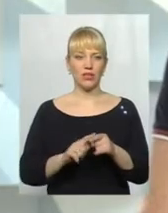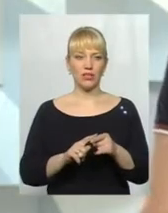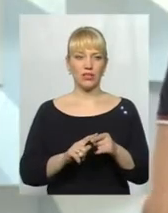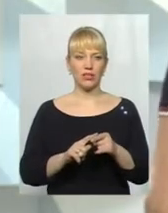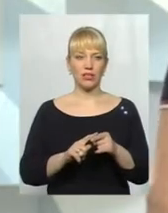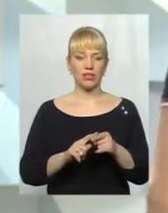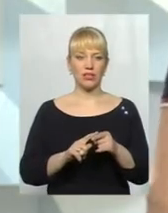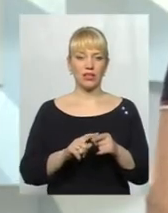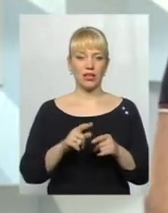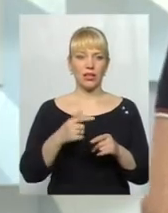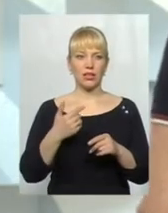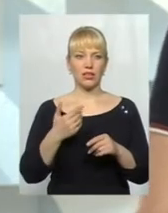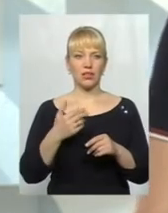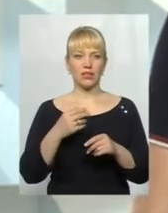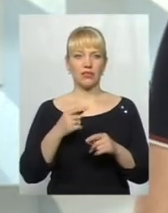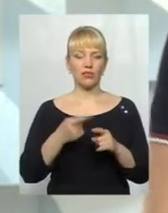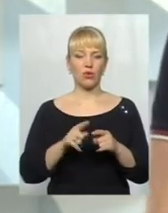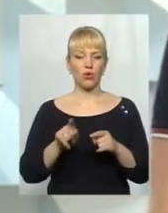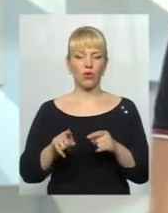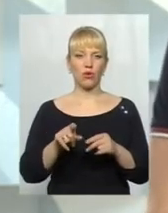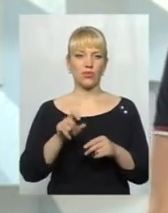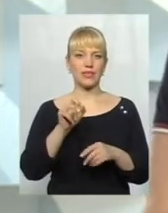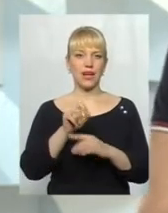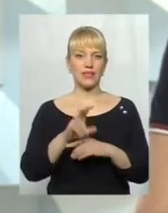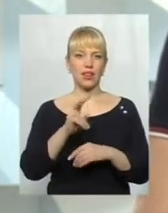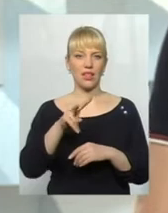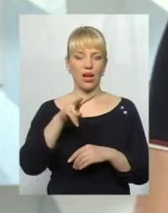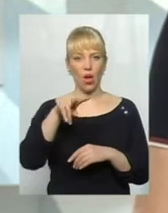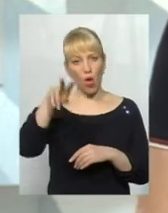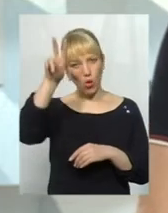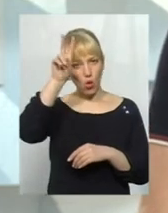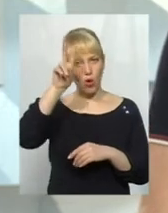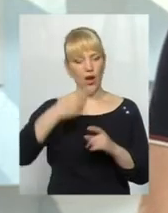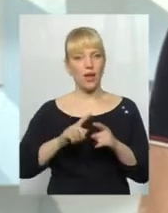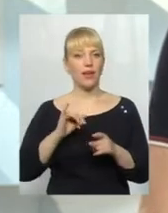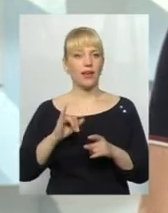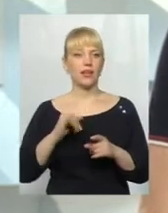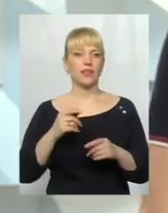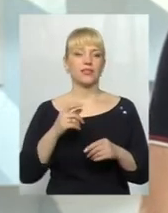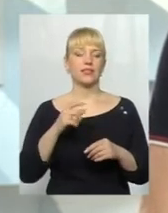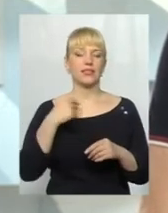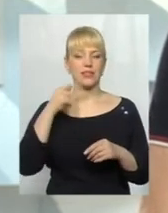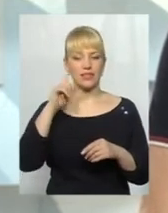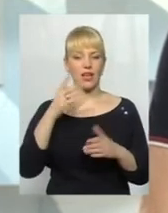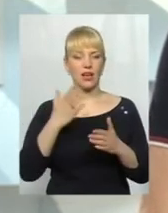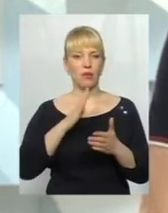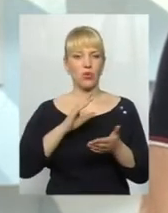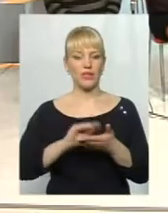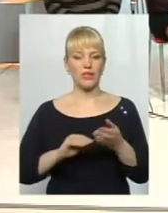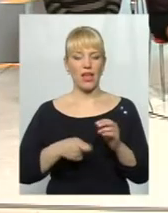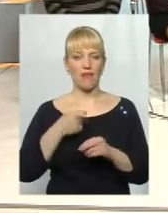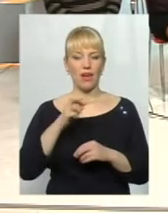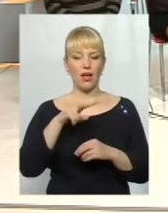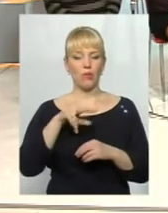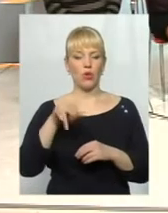розіграли в темно, лоха. Завдання є і було одне. Оскільки я знаю, яка заява в Блідогу була написана, що